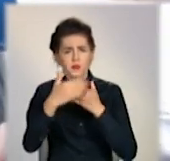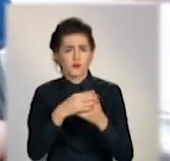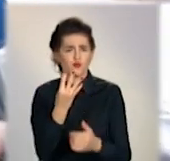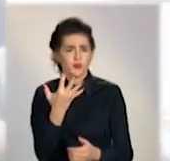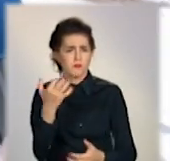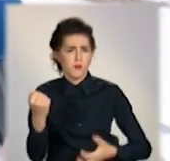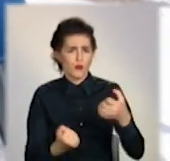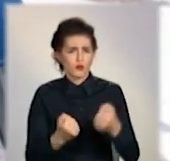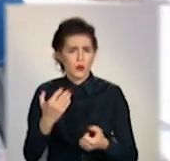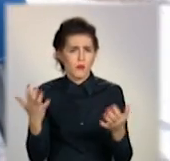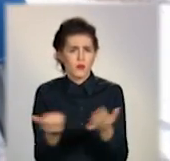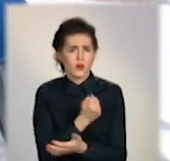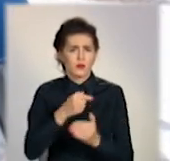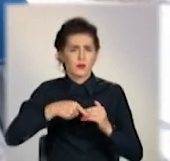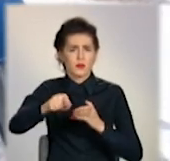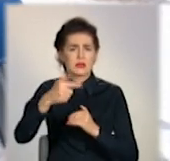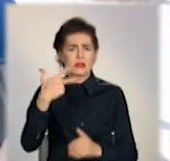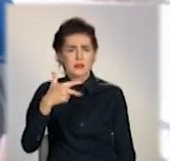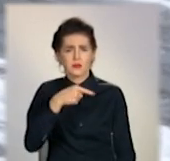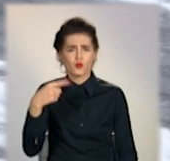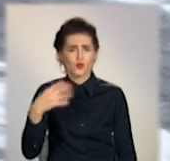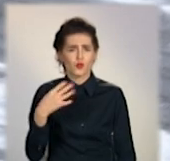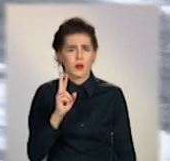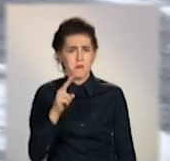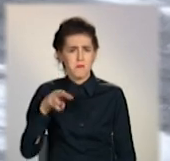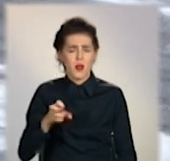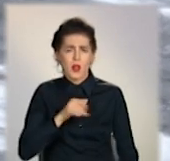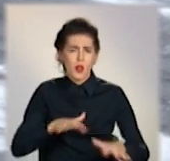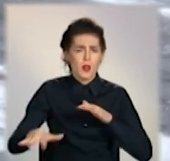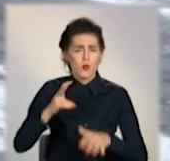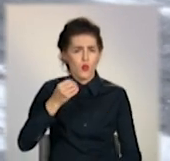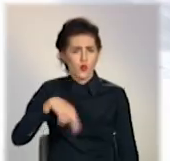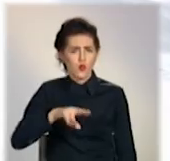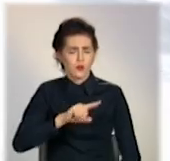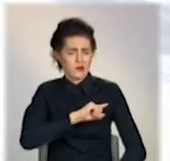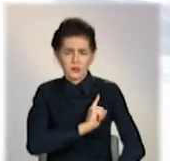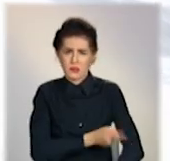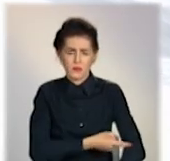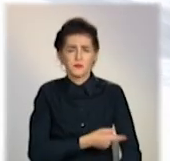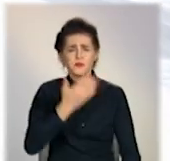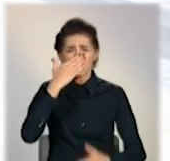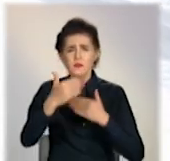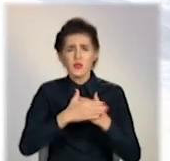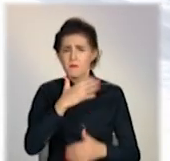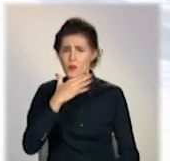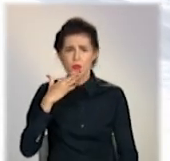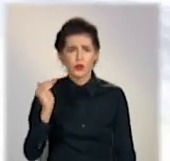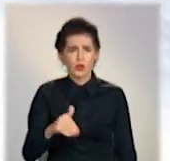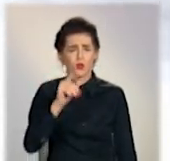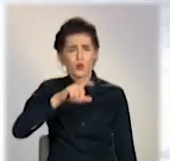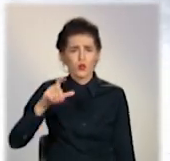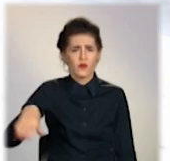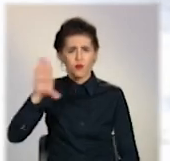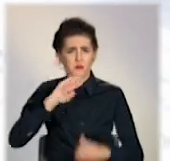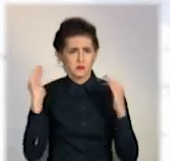машин, 340 кілометрів більше не можна. Там дуже-дуже, нічого не посипали. З півтисячі селян опинилися майже в